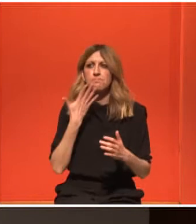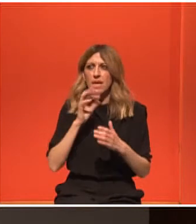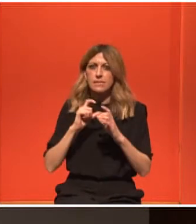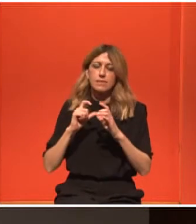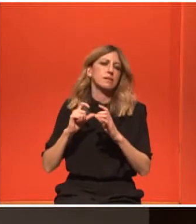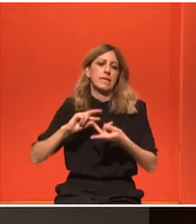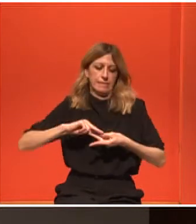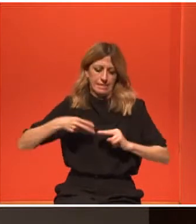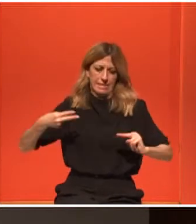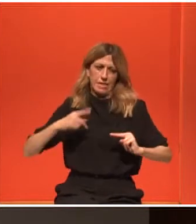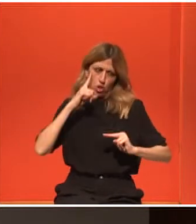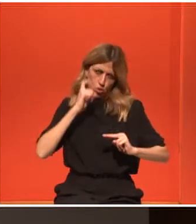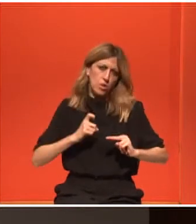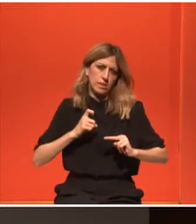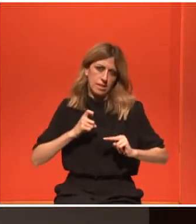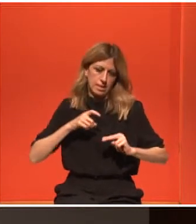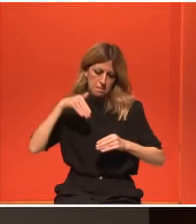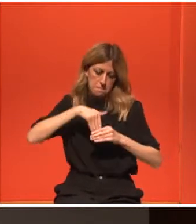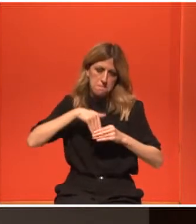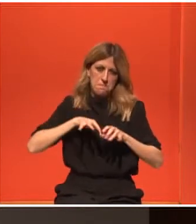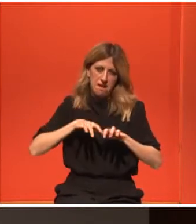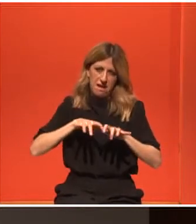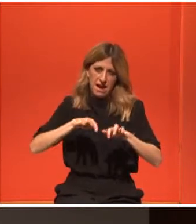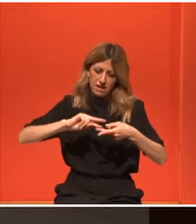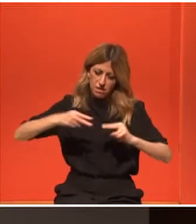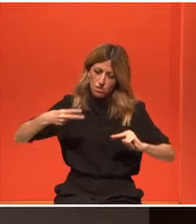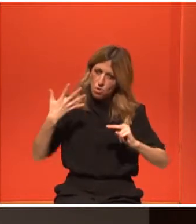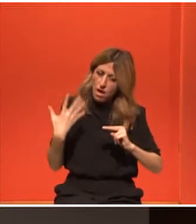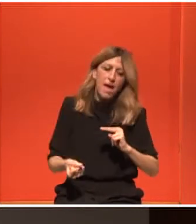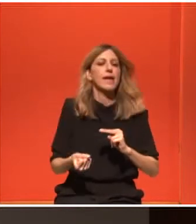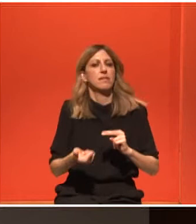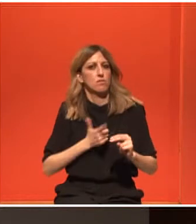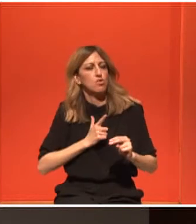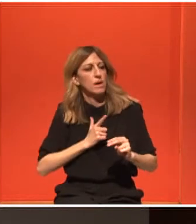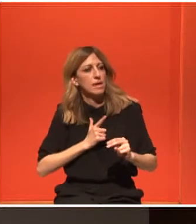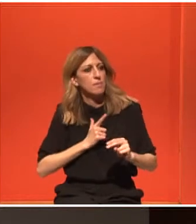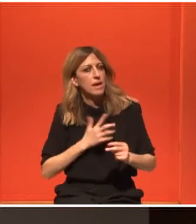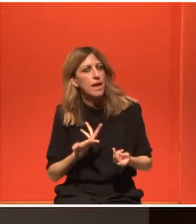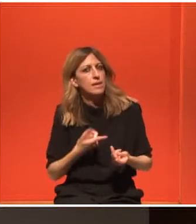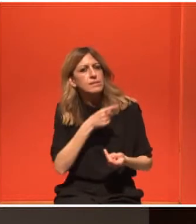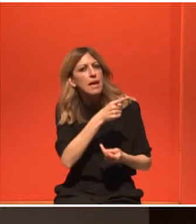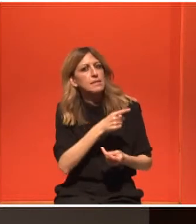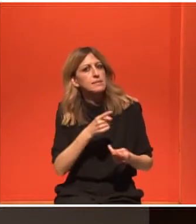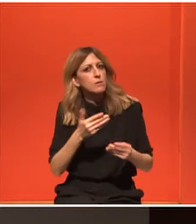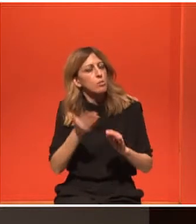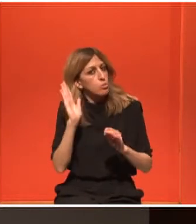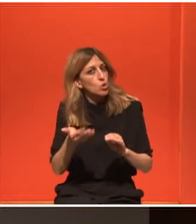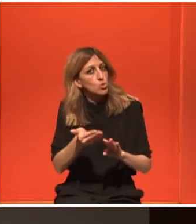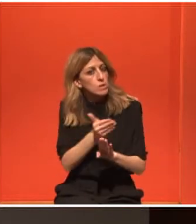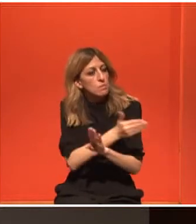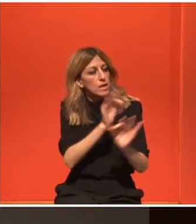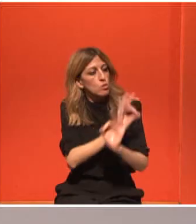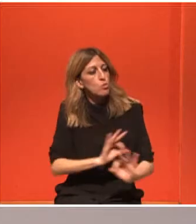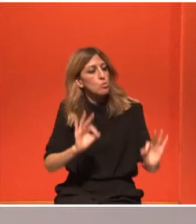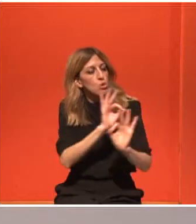και είχες προτιμάσει λιγάκι τον εαυτό σου και έλεγες πότε θα μου ήρθει. Ναι, όχι ακριβώς έτσι. Εντάξει, πάντα η